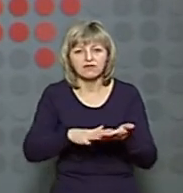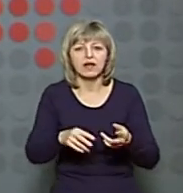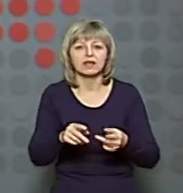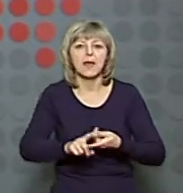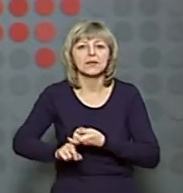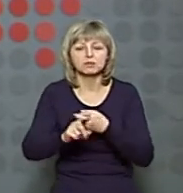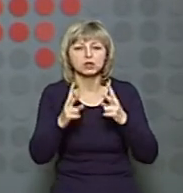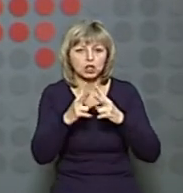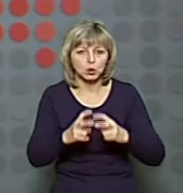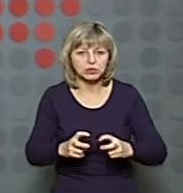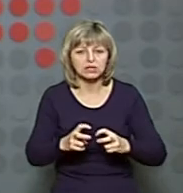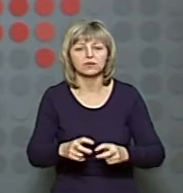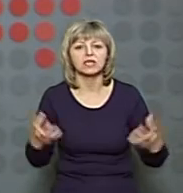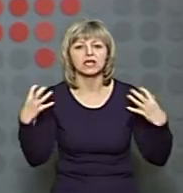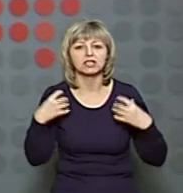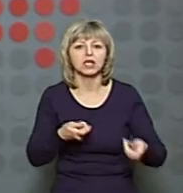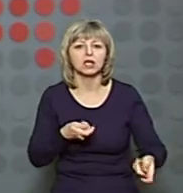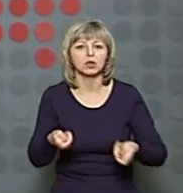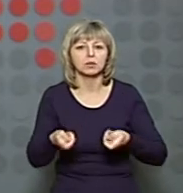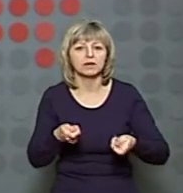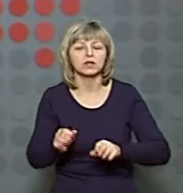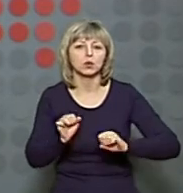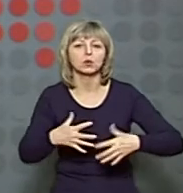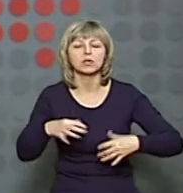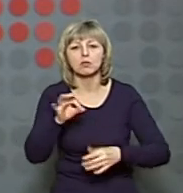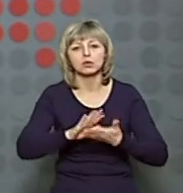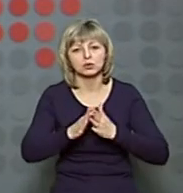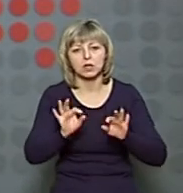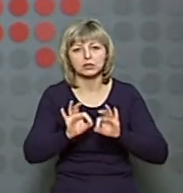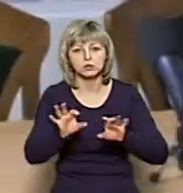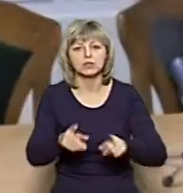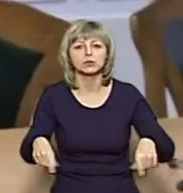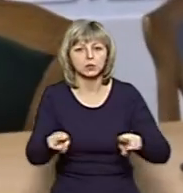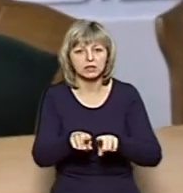Начальник обласного управління охорони здоров'я про ситуацію говорить таке.